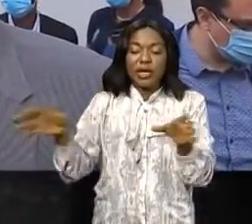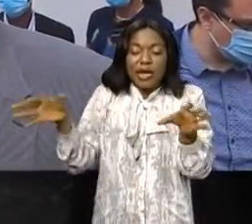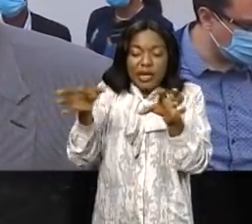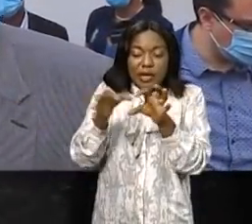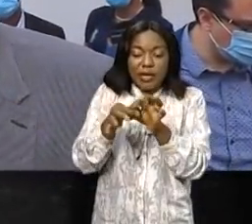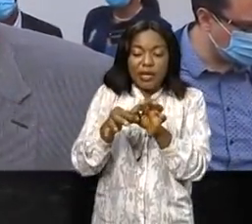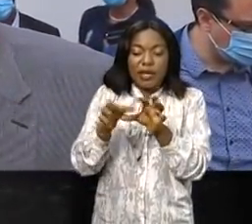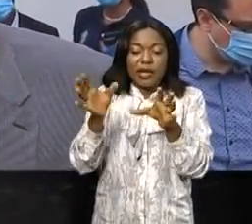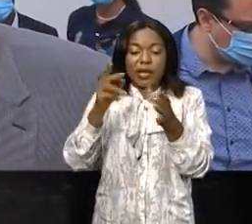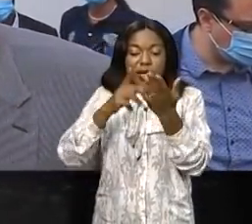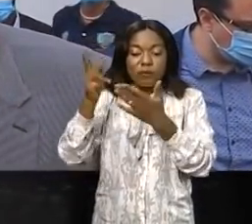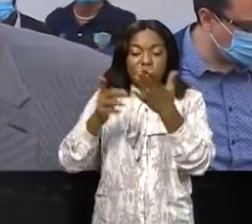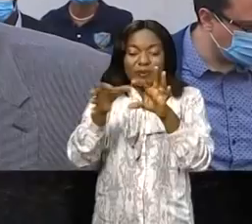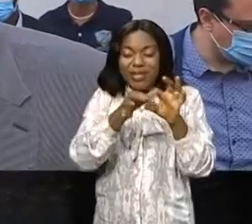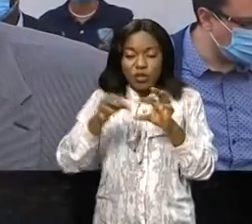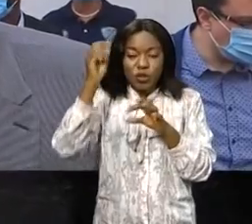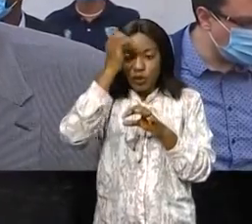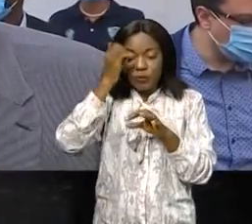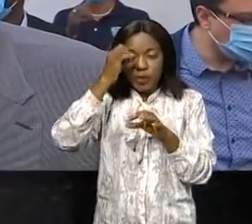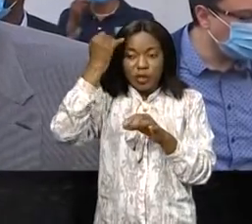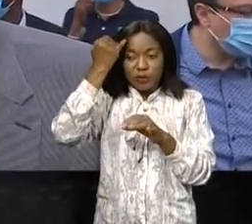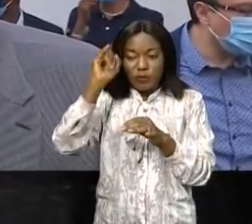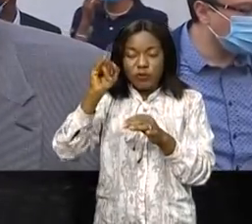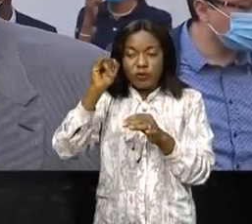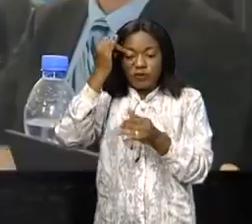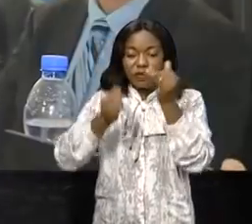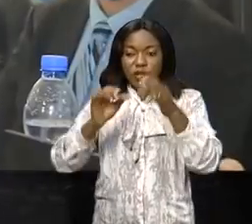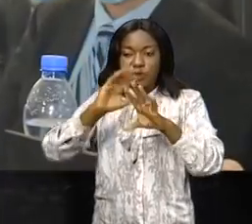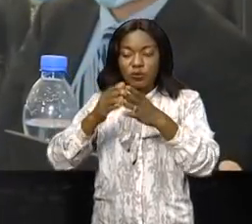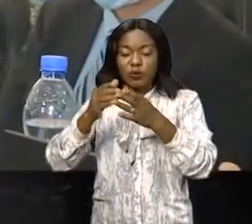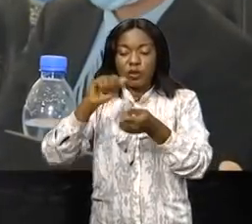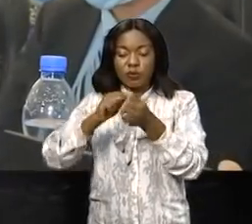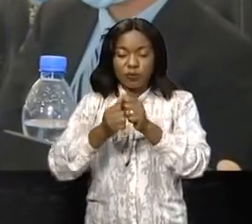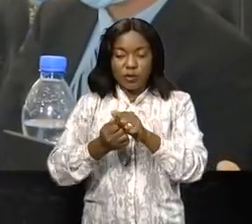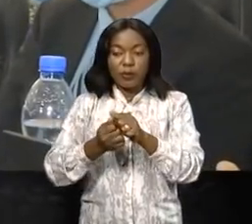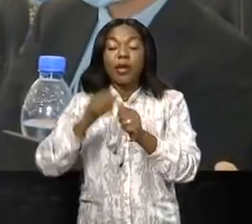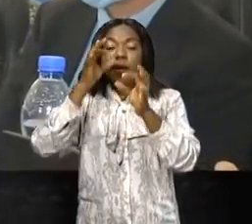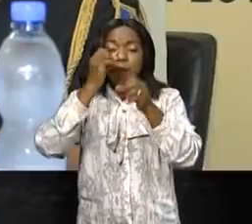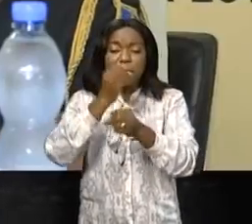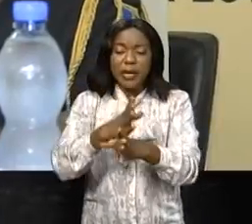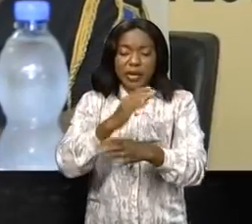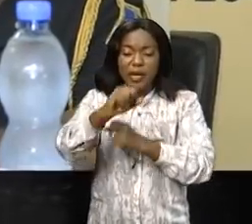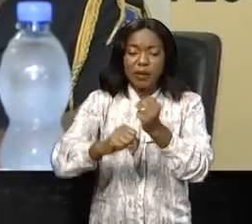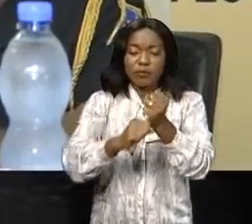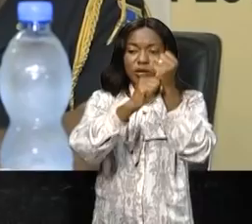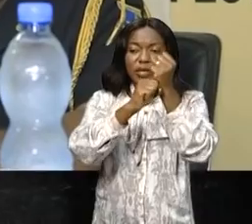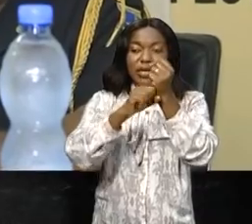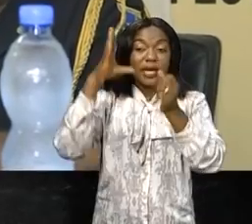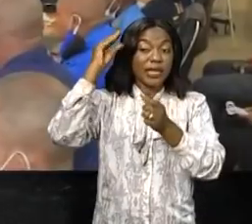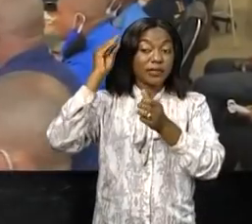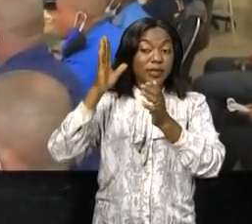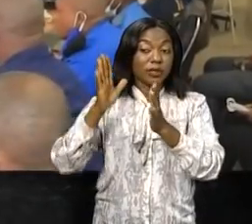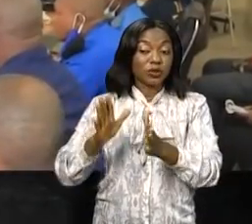aider l'inspection à résoudre ses défis et à relever ses défis. Prête à appuyer l'inspection générale de la police